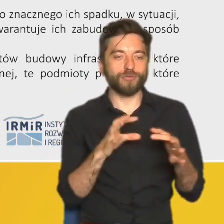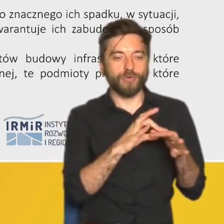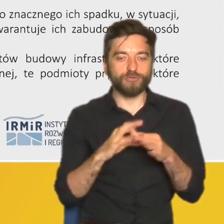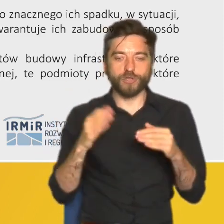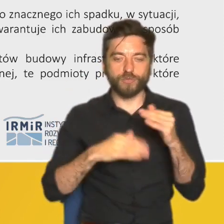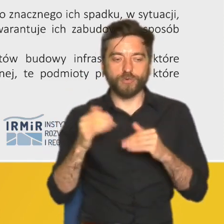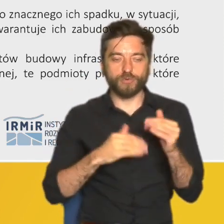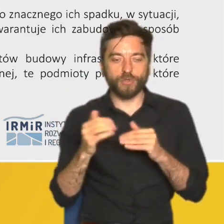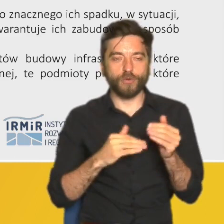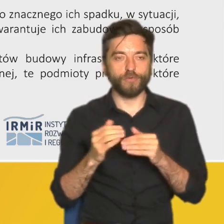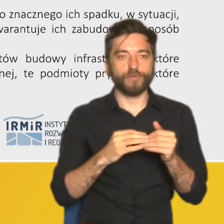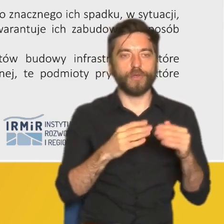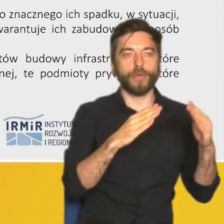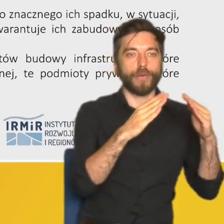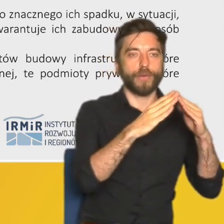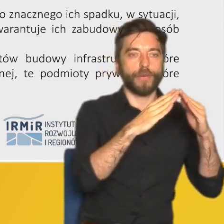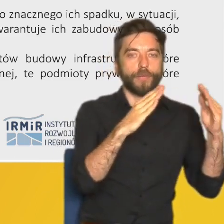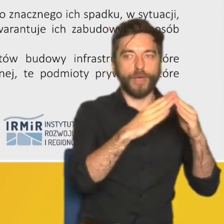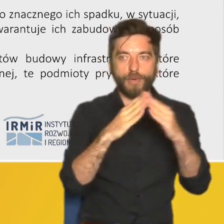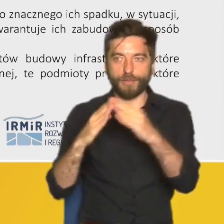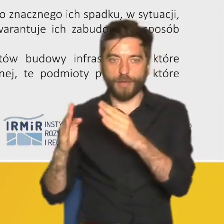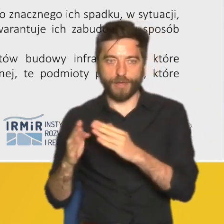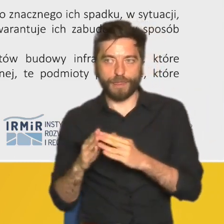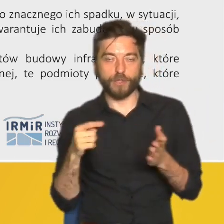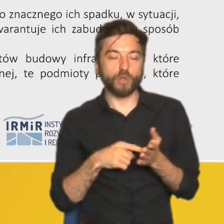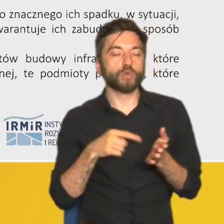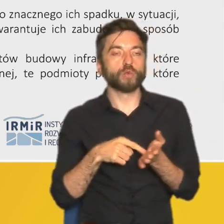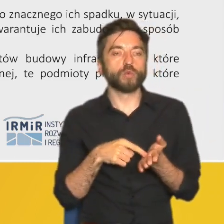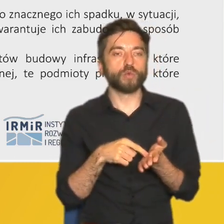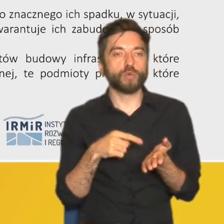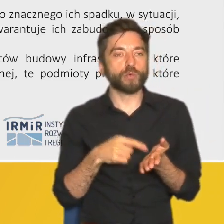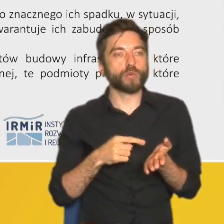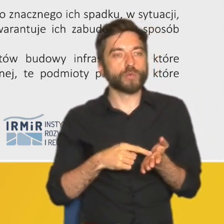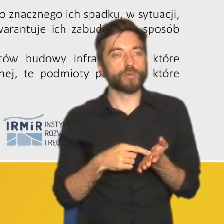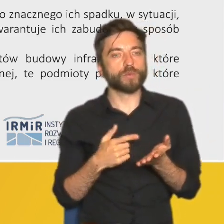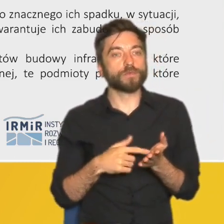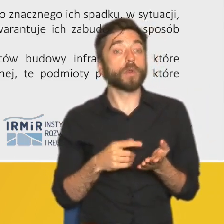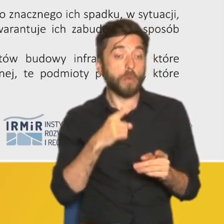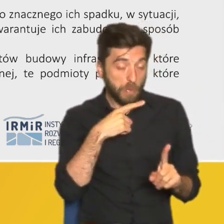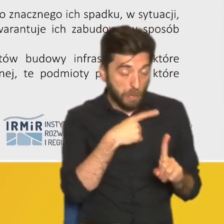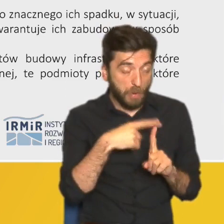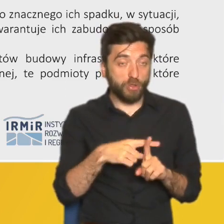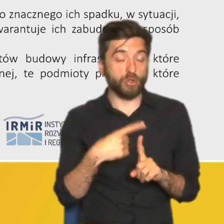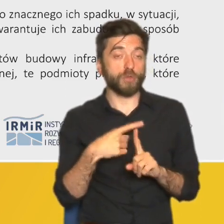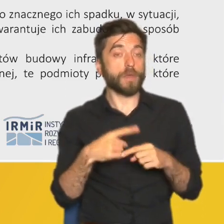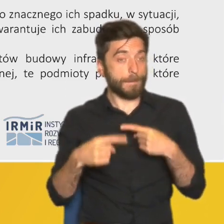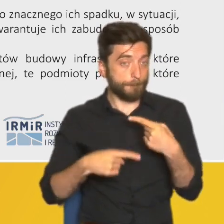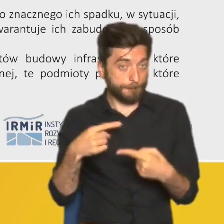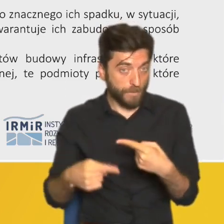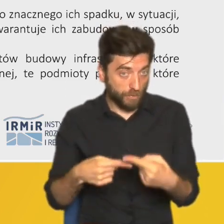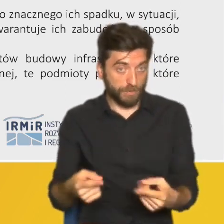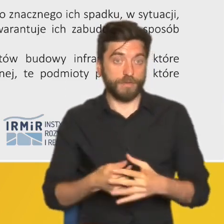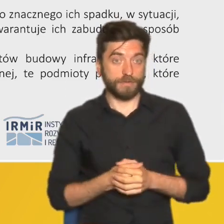osiedleńczej to tutaj możemy spodziewać się bardzo takich pozytywnych procesów